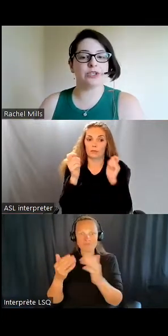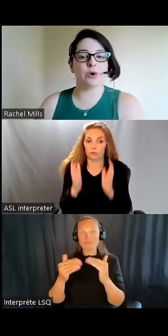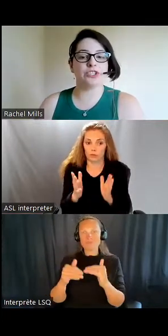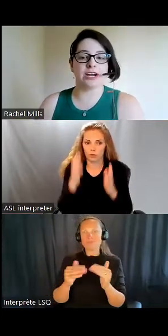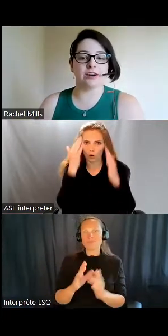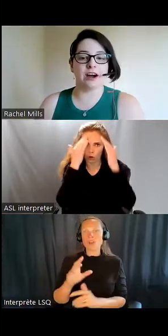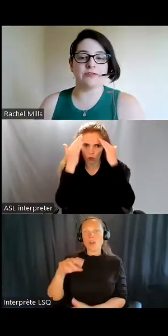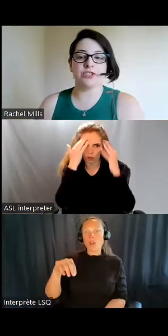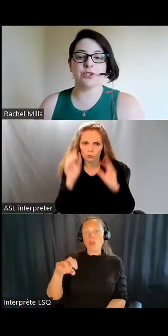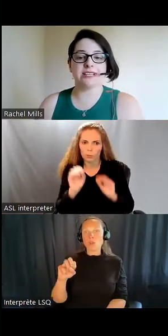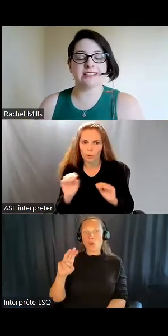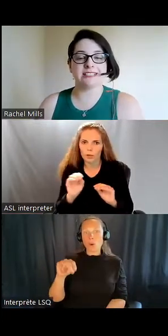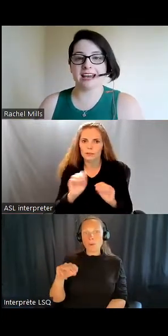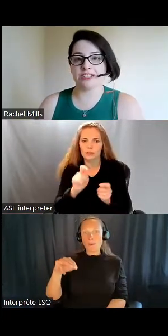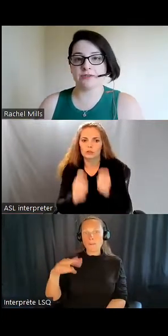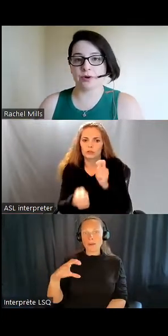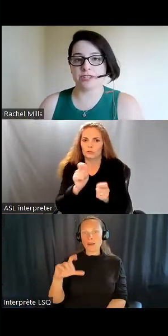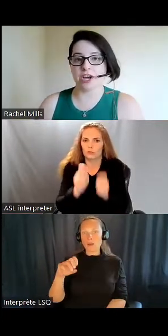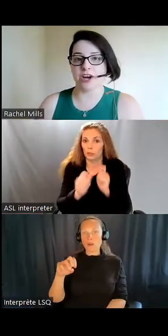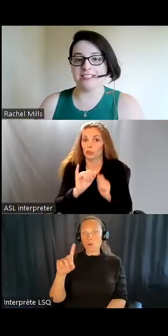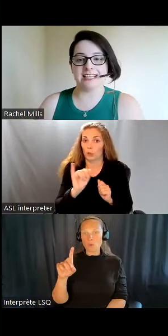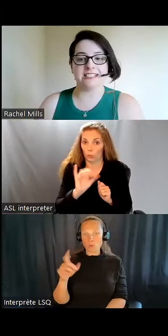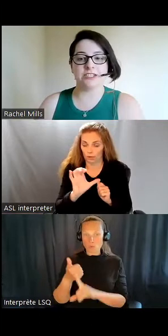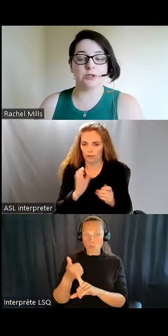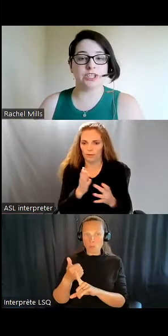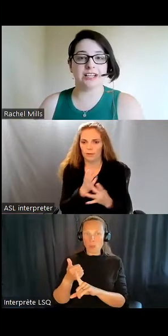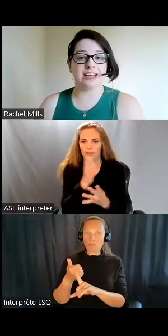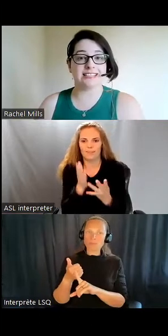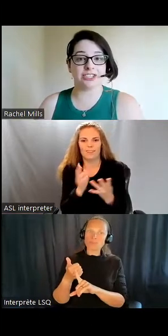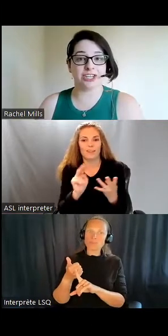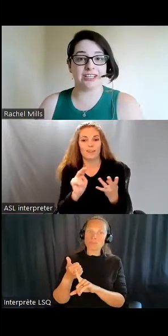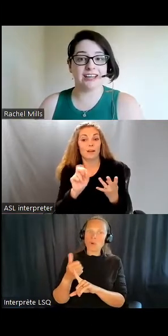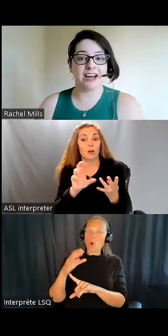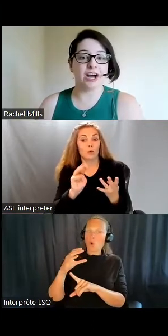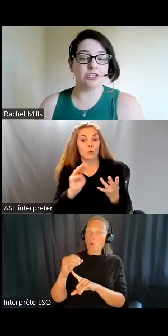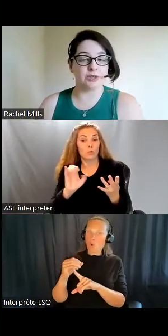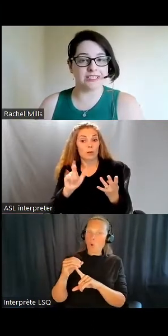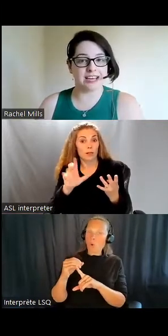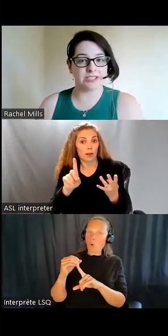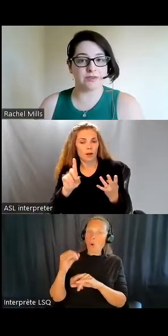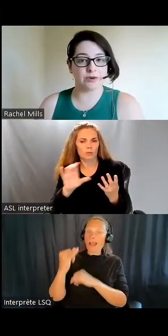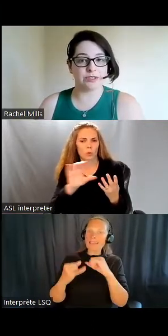Norma Cloud est coprésidente du groupe de travail conjoint sur la désinstitutionnalisation,